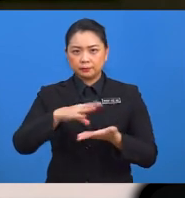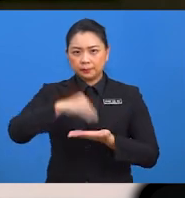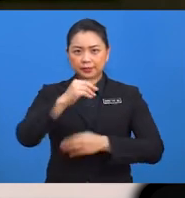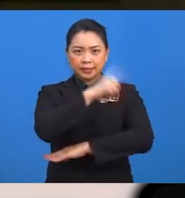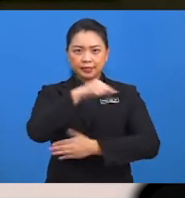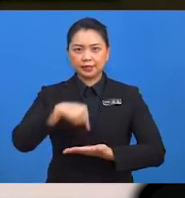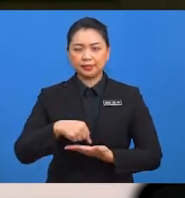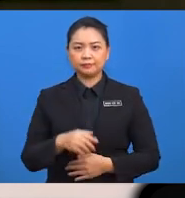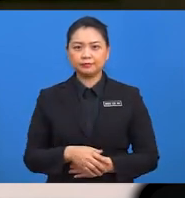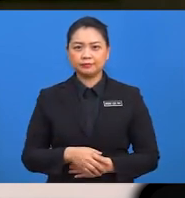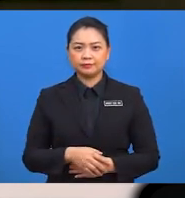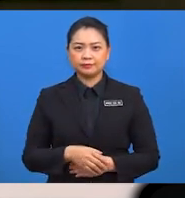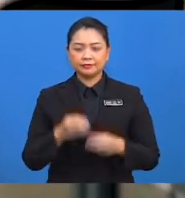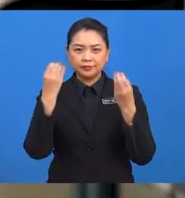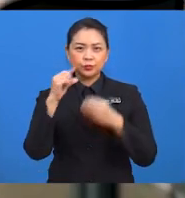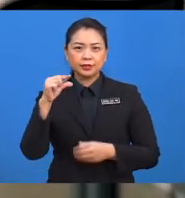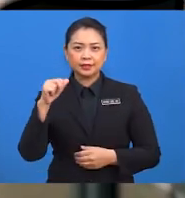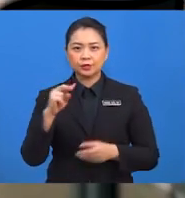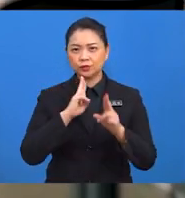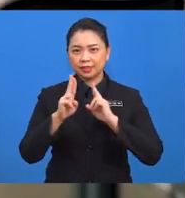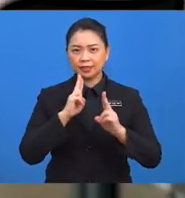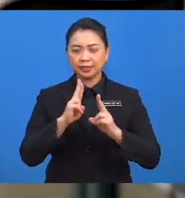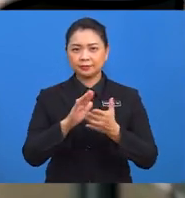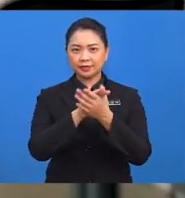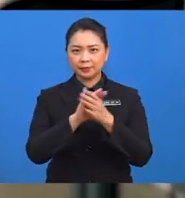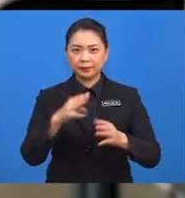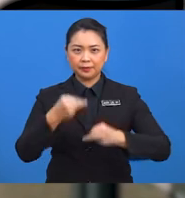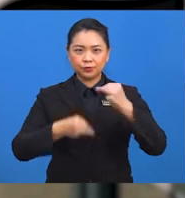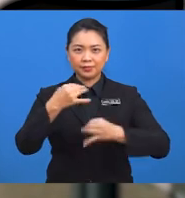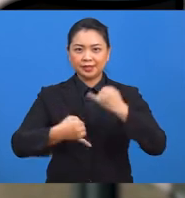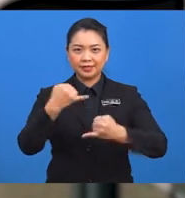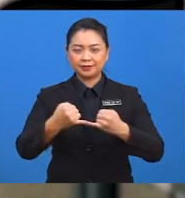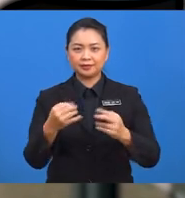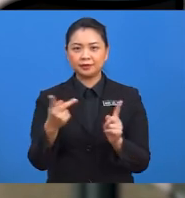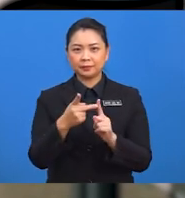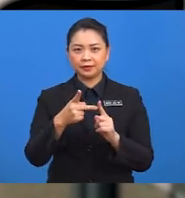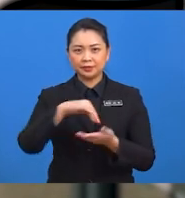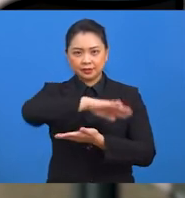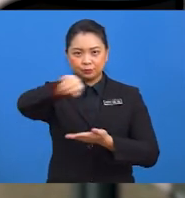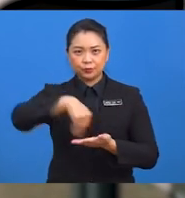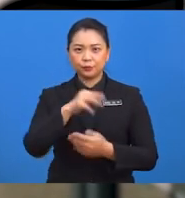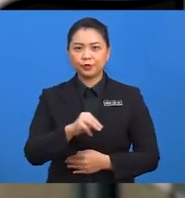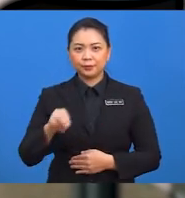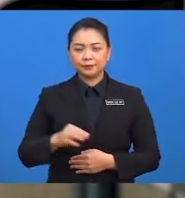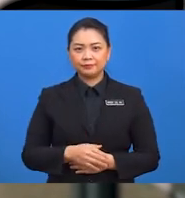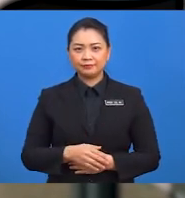bagi kandungan pembelajaran hari ini. Cikgu Gan ucapkan selamat maju jaya kepada